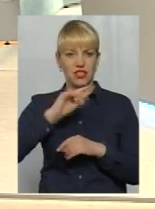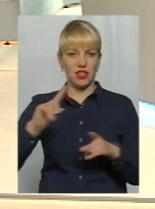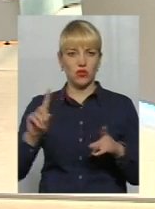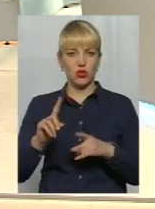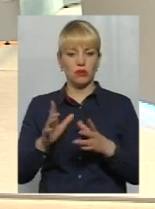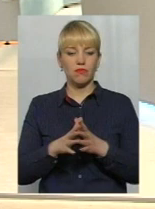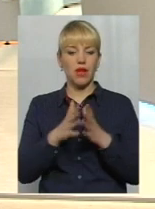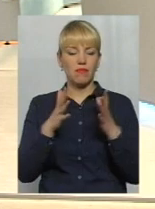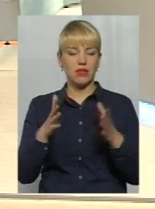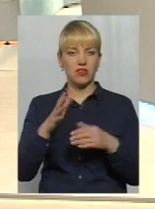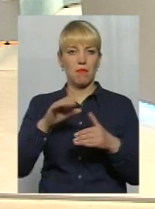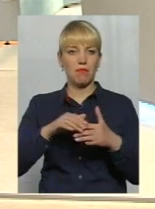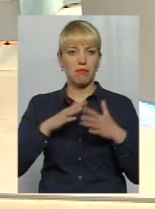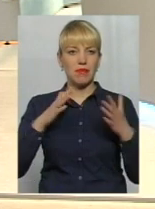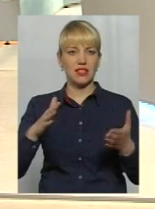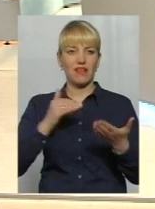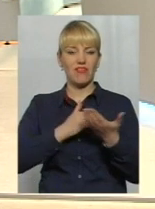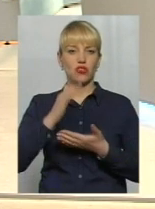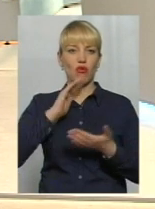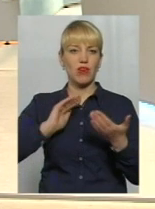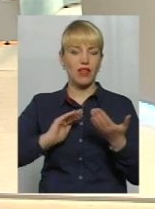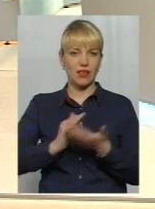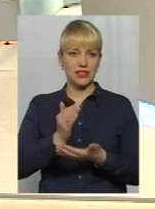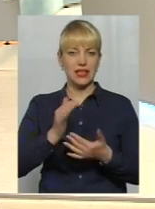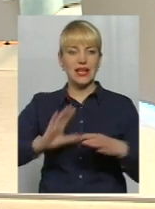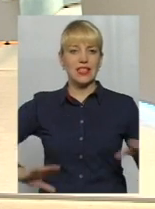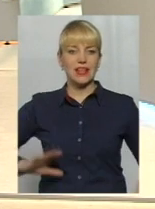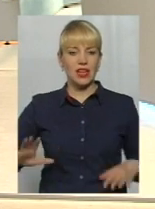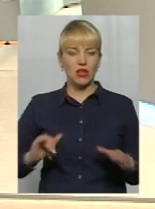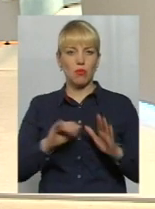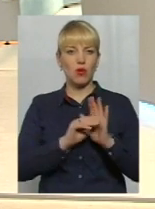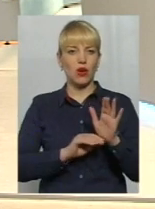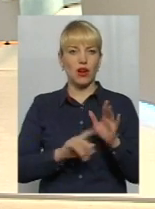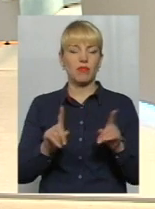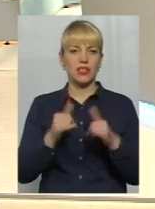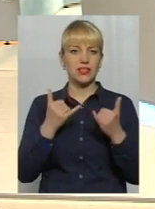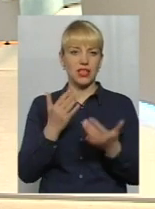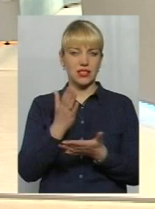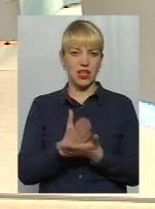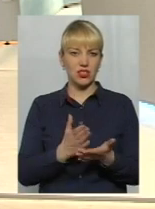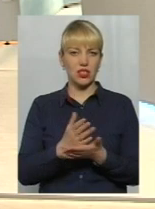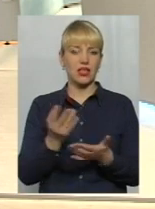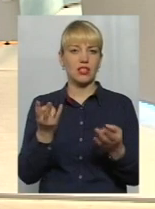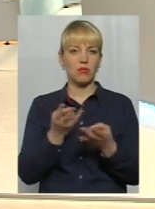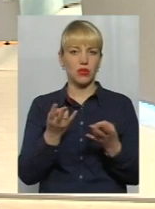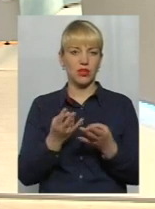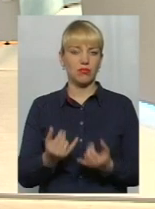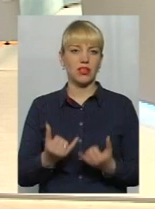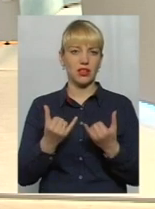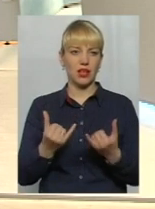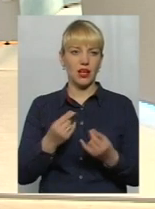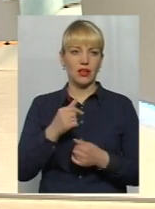більших високоякісних тренерів і програми, які зараз дійсно на часі, які потрібні ринку, які потрібні нашим